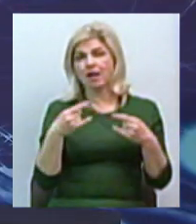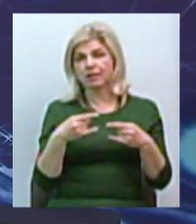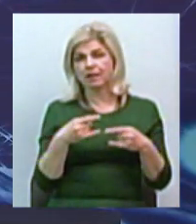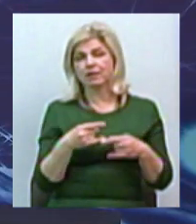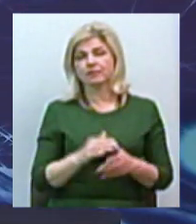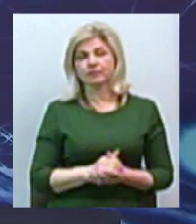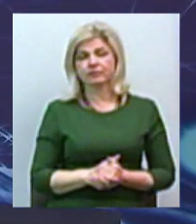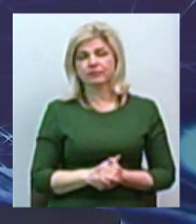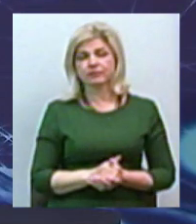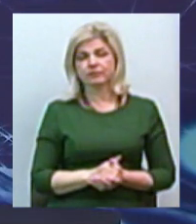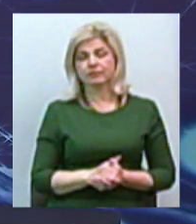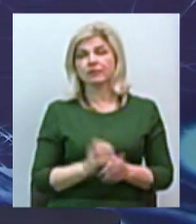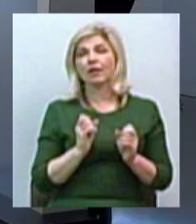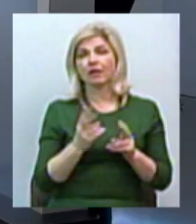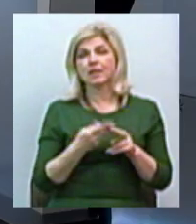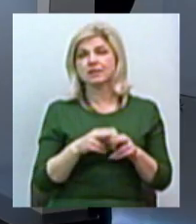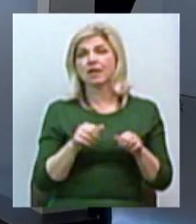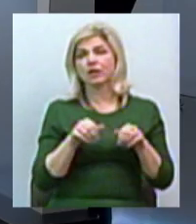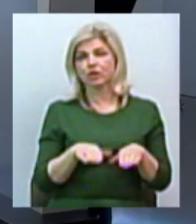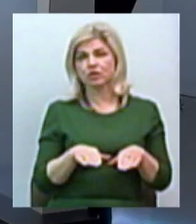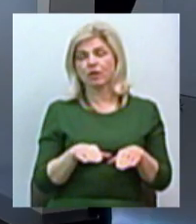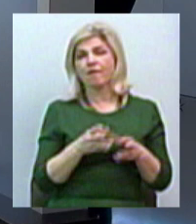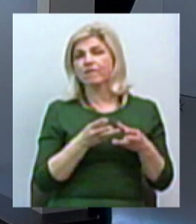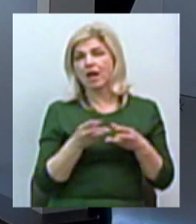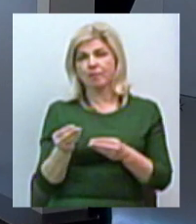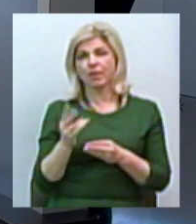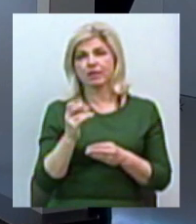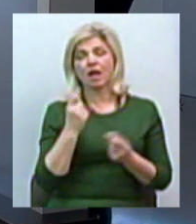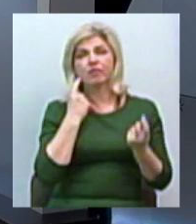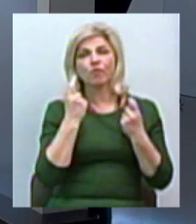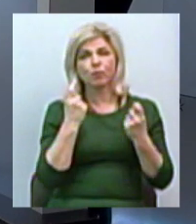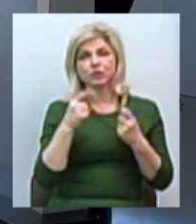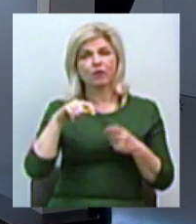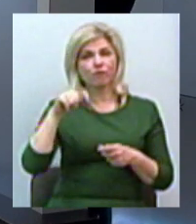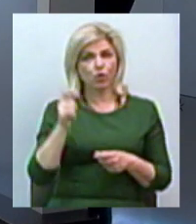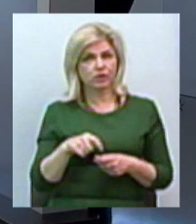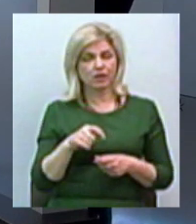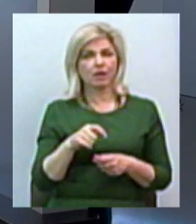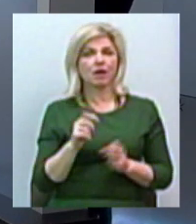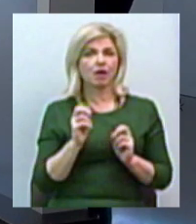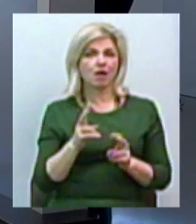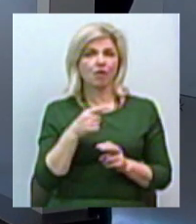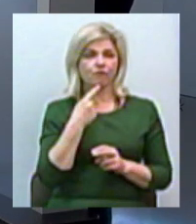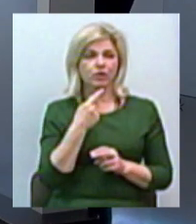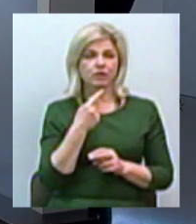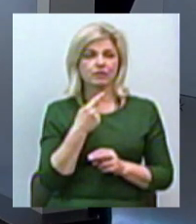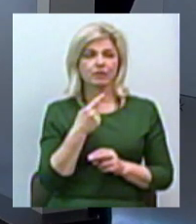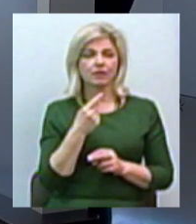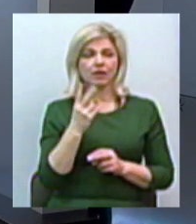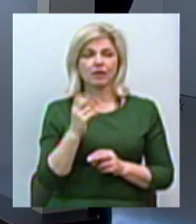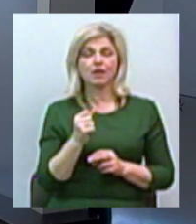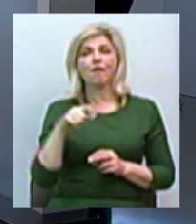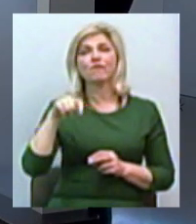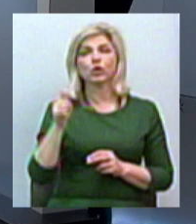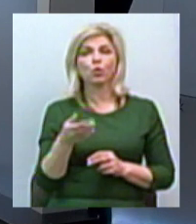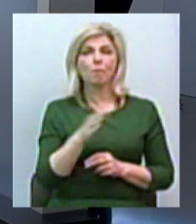це рішення вплине на інформаційну війну, на, як сказав пан Андрій, на гібридну